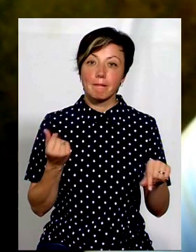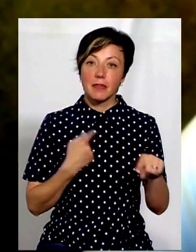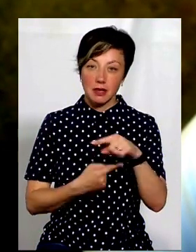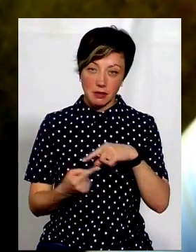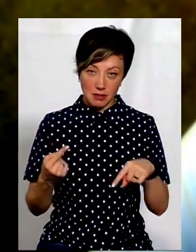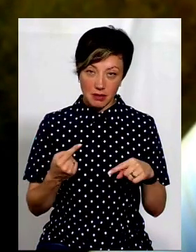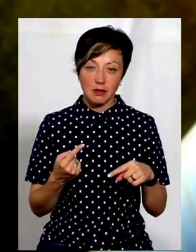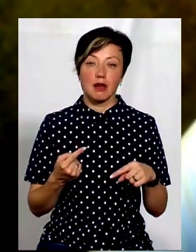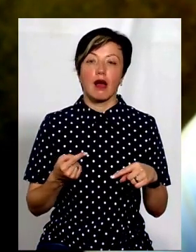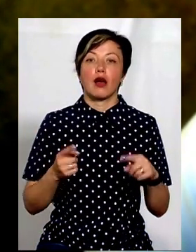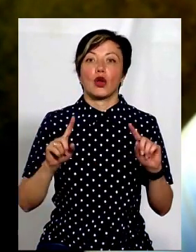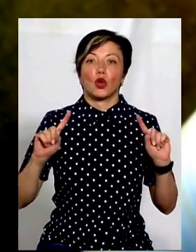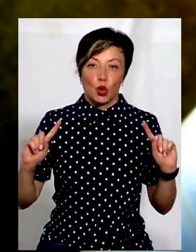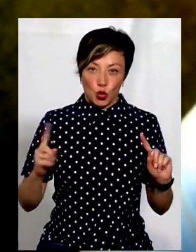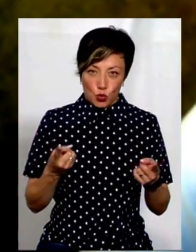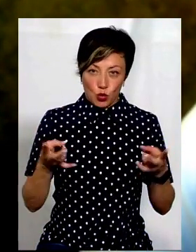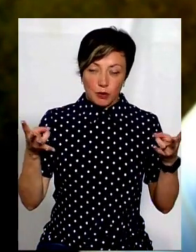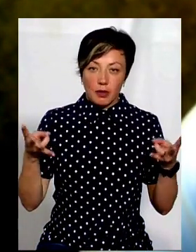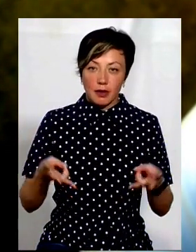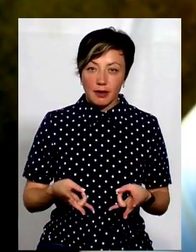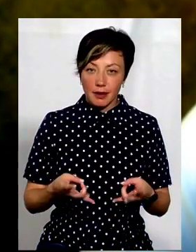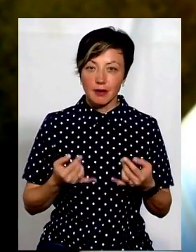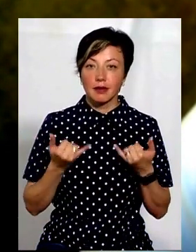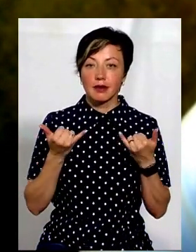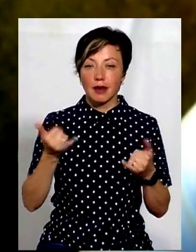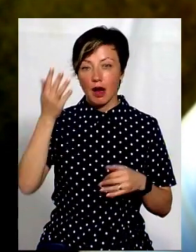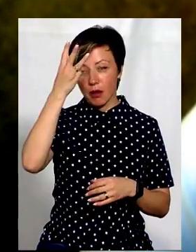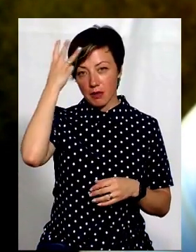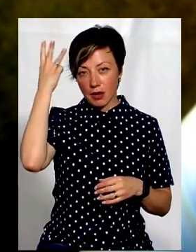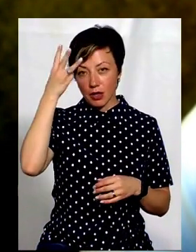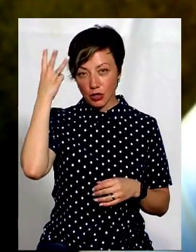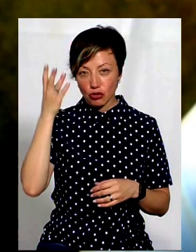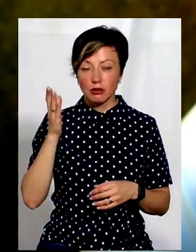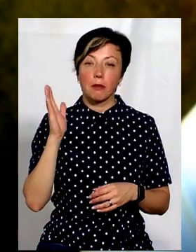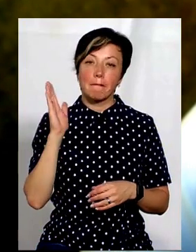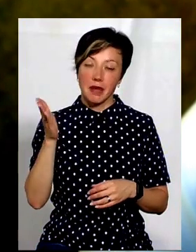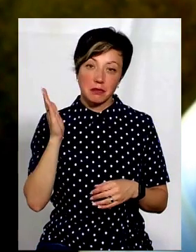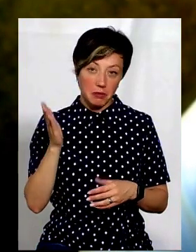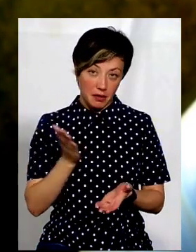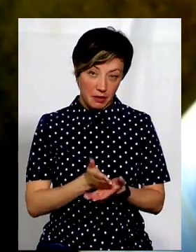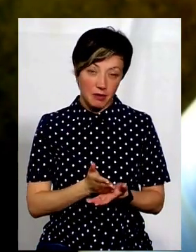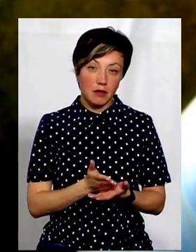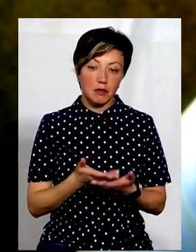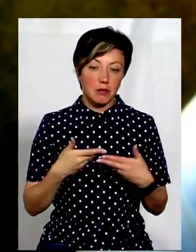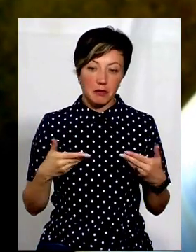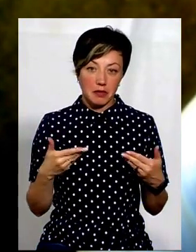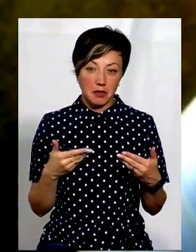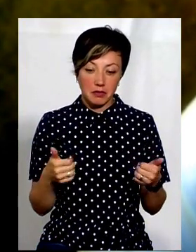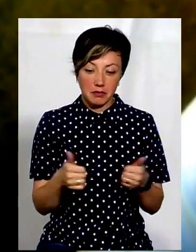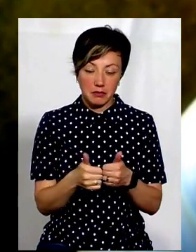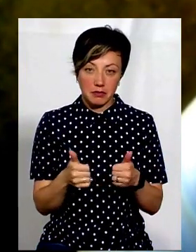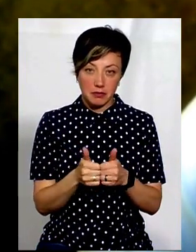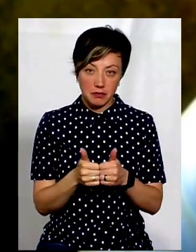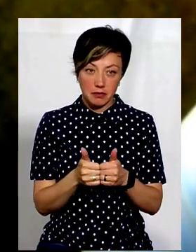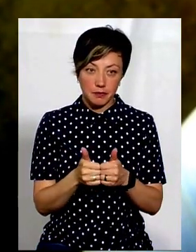в тренді, скажімо так. Для Хмельниччини він теж дуже перспективний, адже ми, в принципі, недалеко